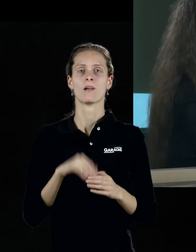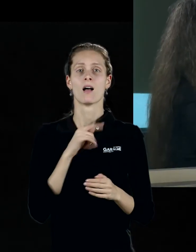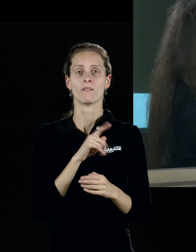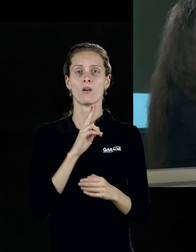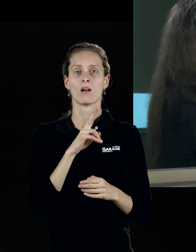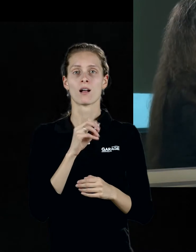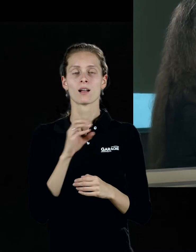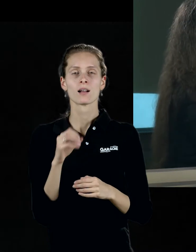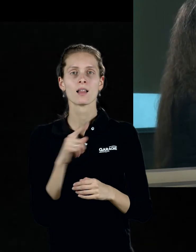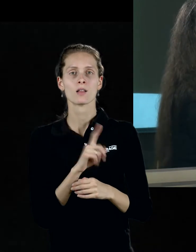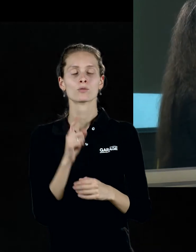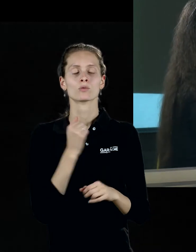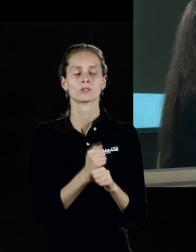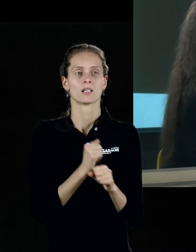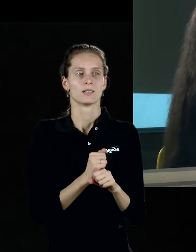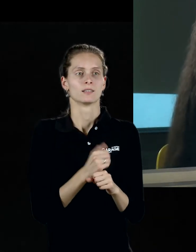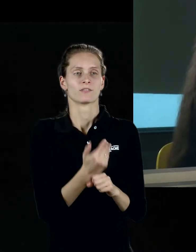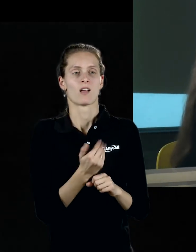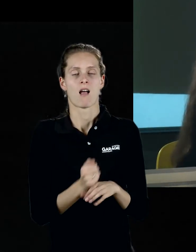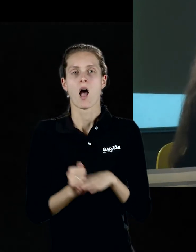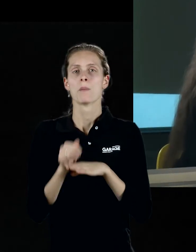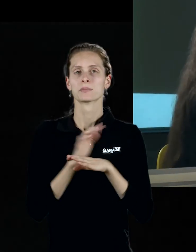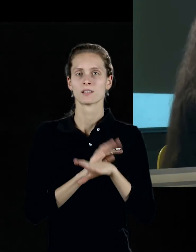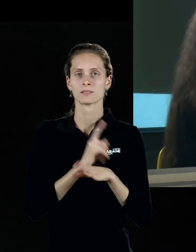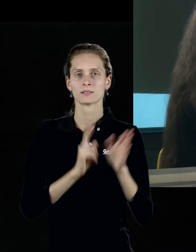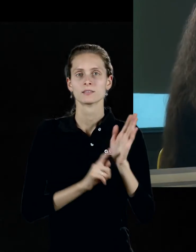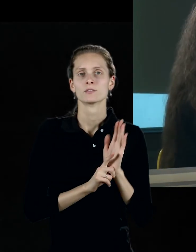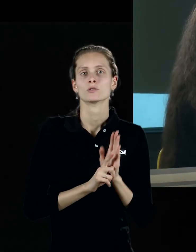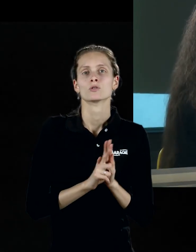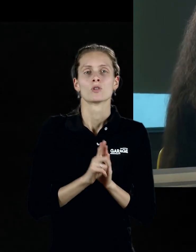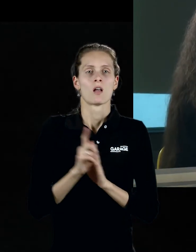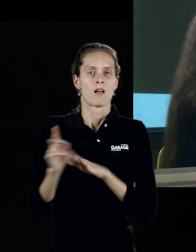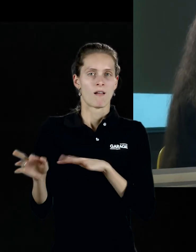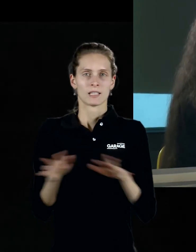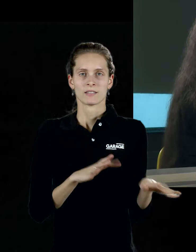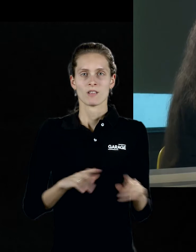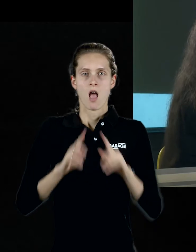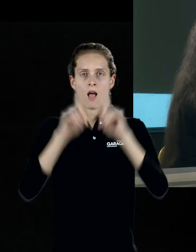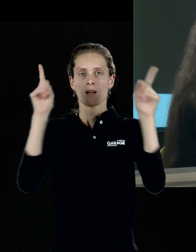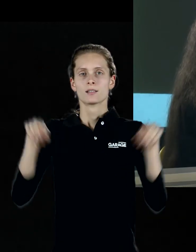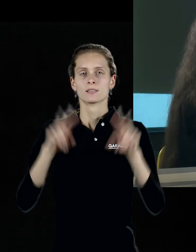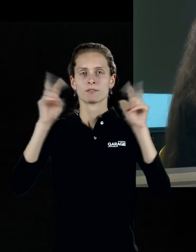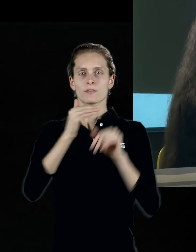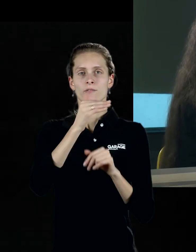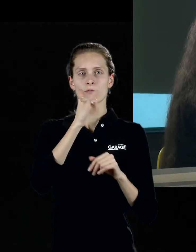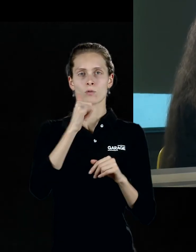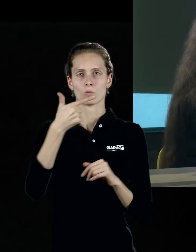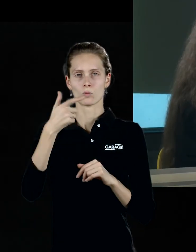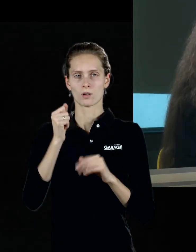его абстракциями, это очень интересное, которое начинают, которое приходит в движение, да, от картины, которая называется «Фуга».